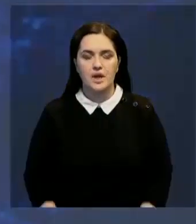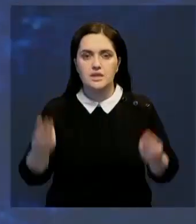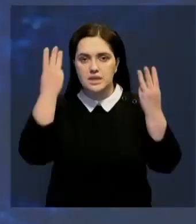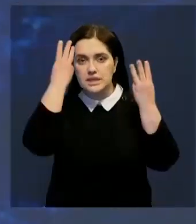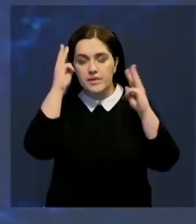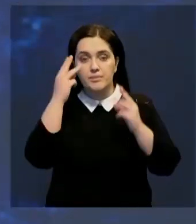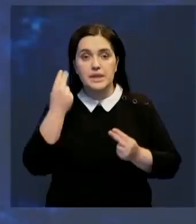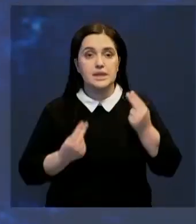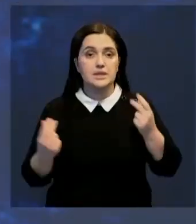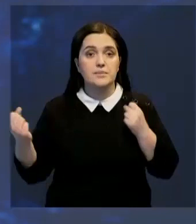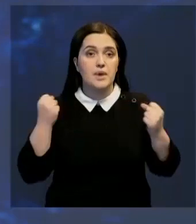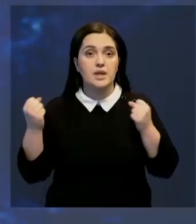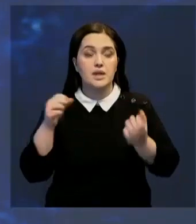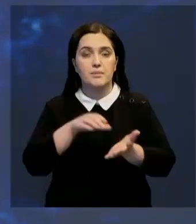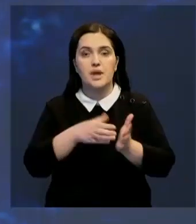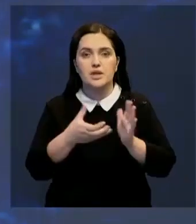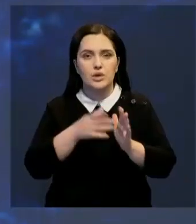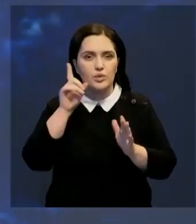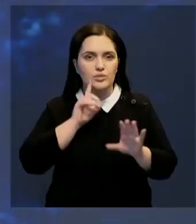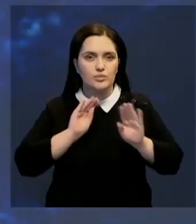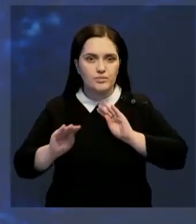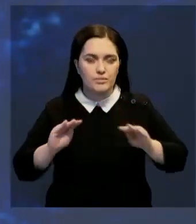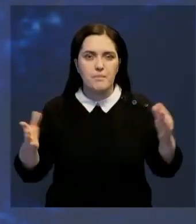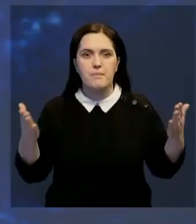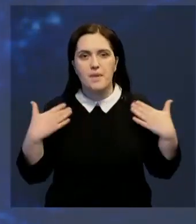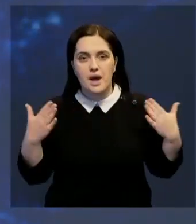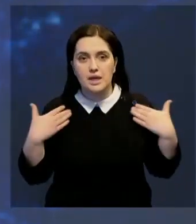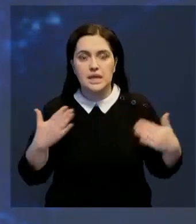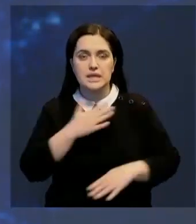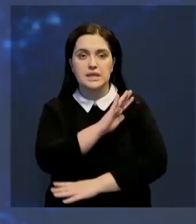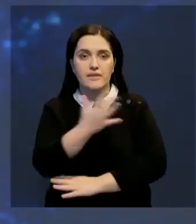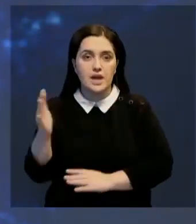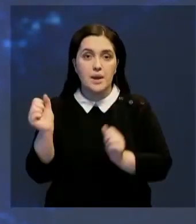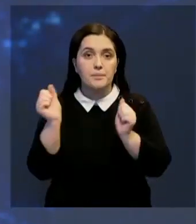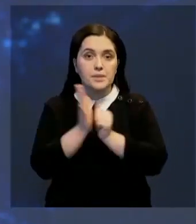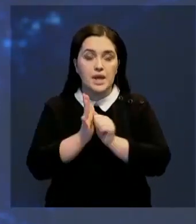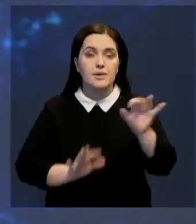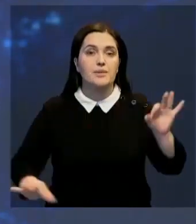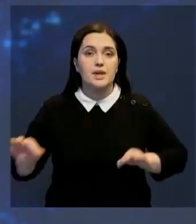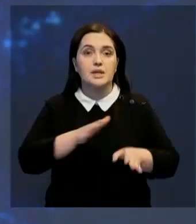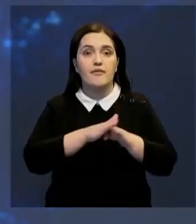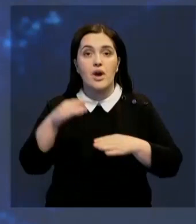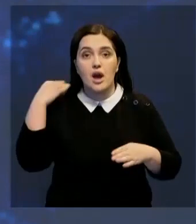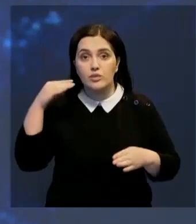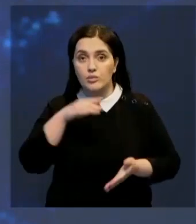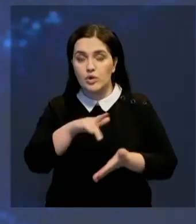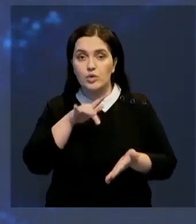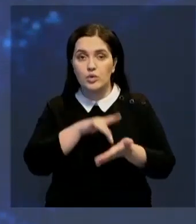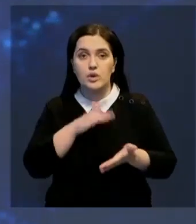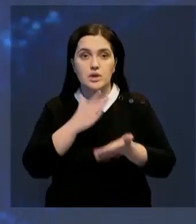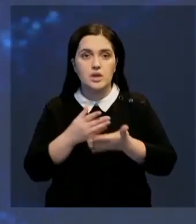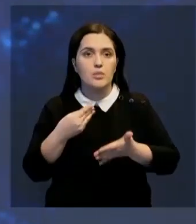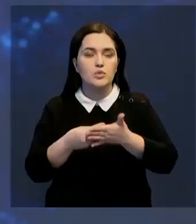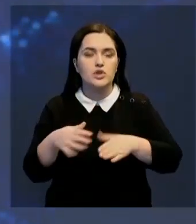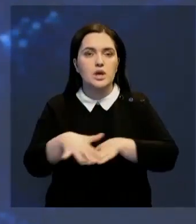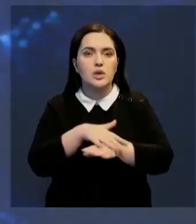Современные игровые и спортивные площадки, благоустроенные парки и скверы. 15 проектов реализовано в Ахтубе в рамках бюджета народного